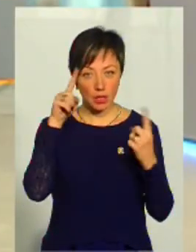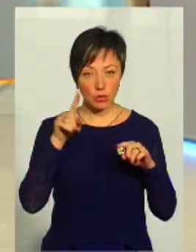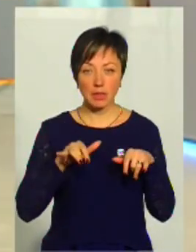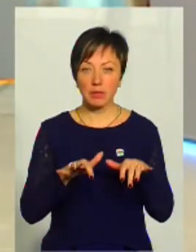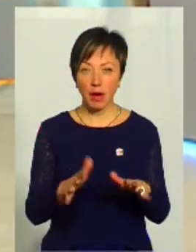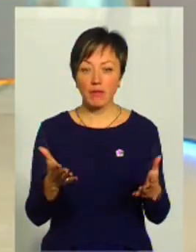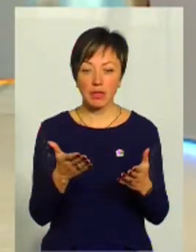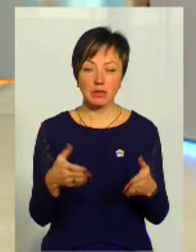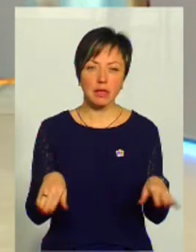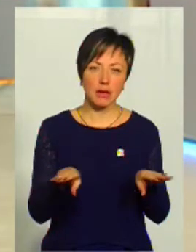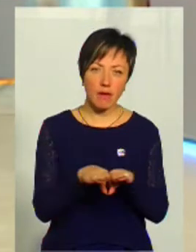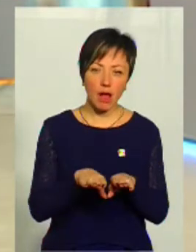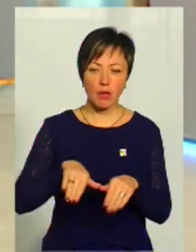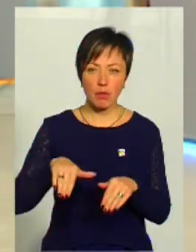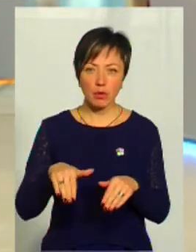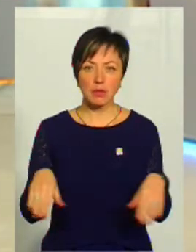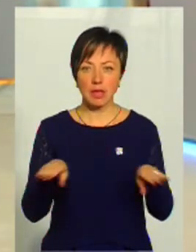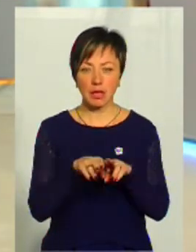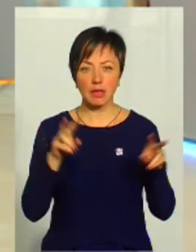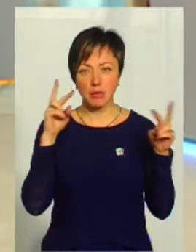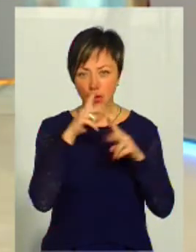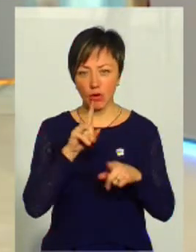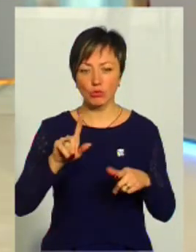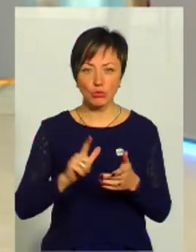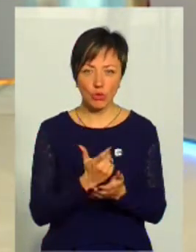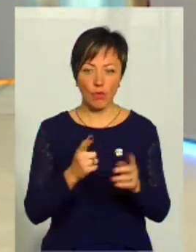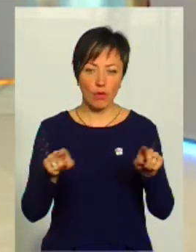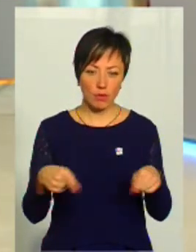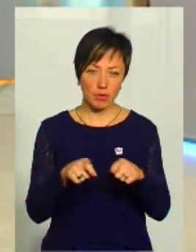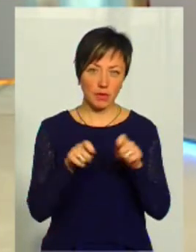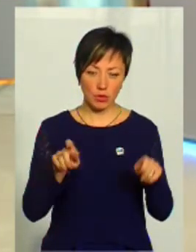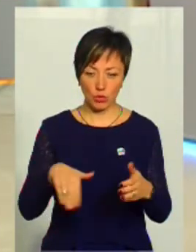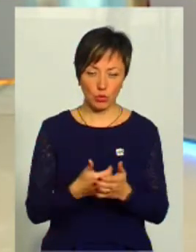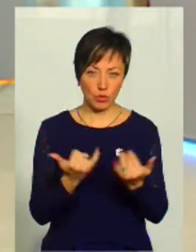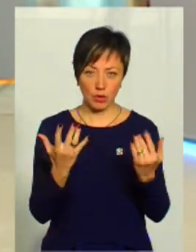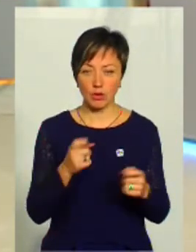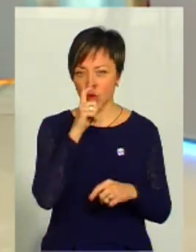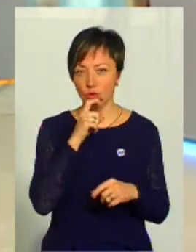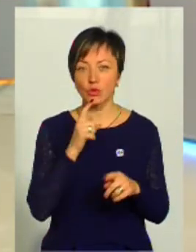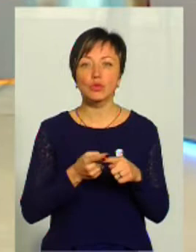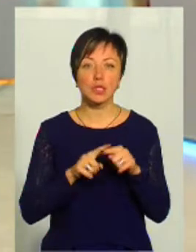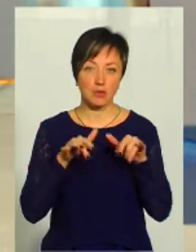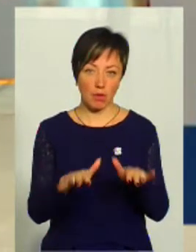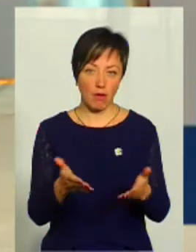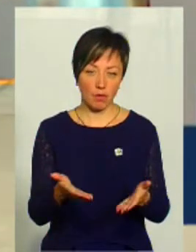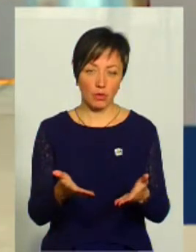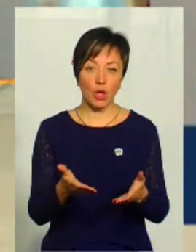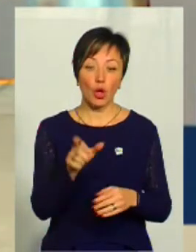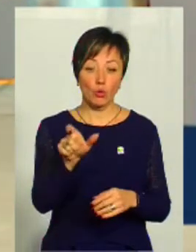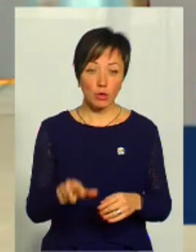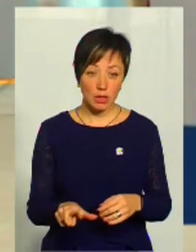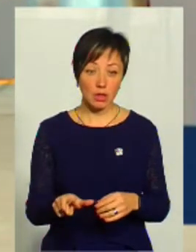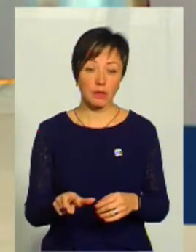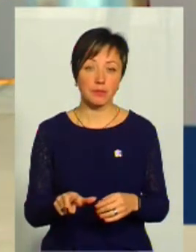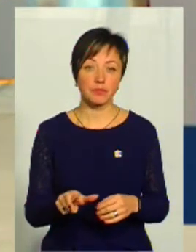надумана справа, яка закривалася, а потім її закрили неправильно, і вона знову була відновлена. І до цього часу не зрозуміло, що з цією справою. І